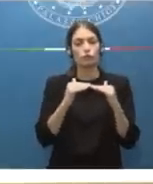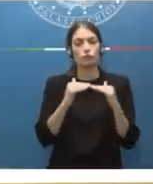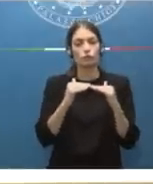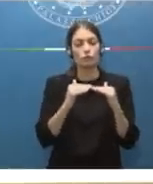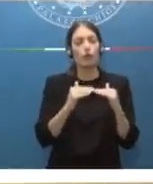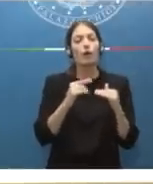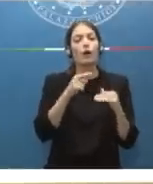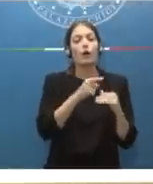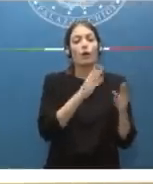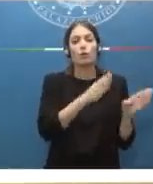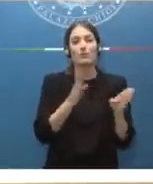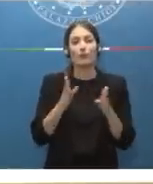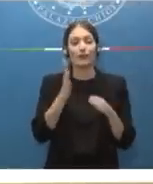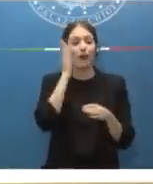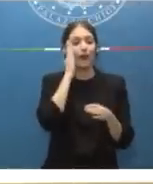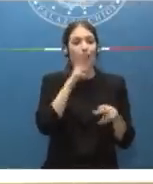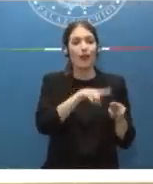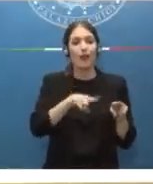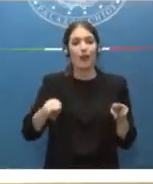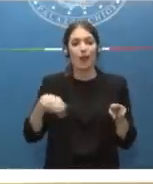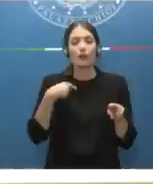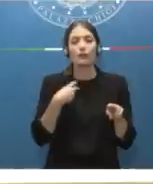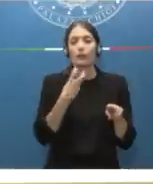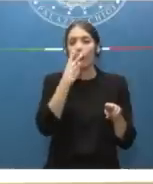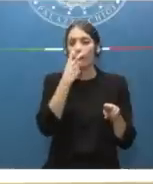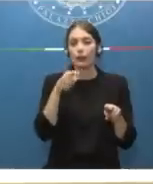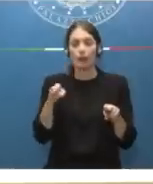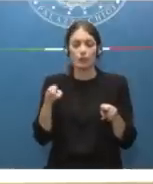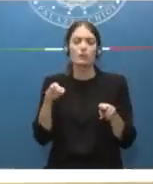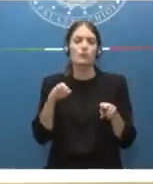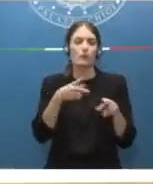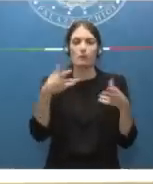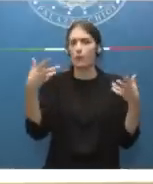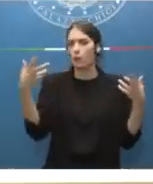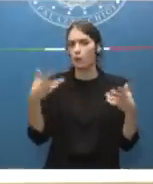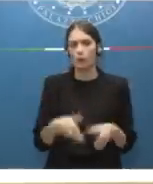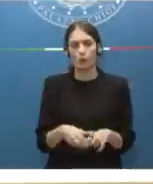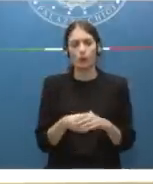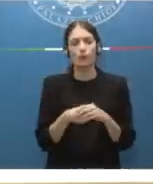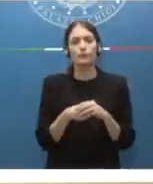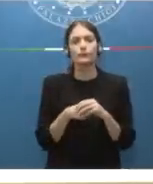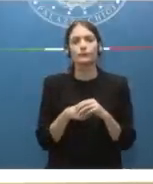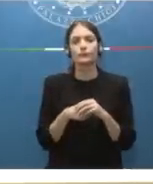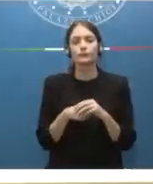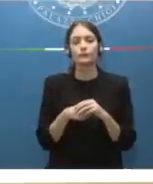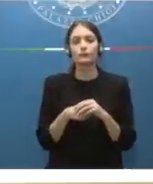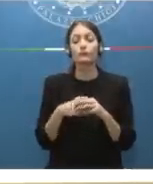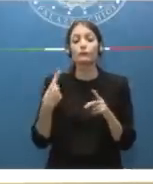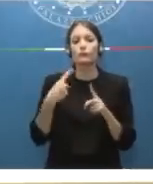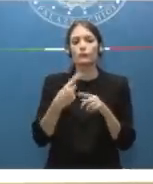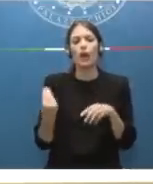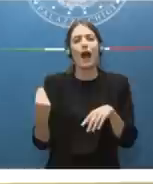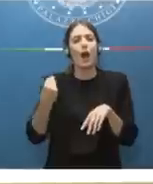letti nelle aree mediche che nei posti in terapia intensiva. A questo si aggiunge il problema